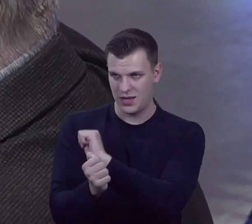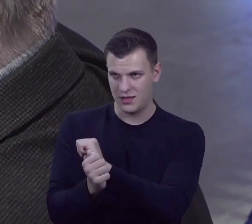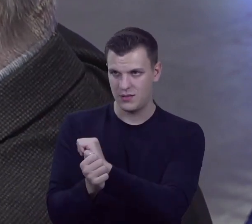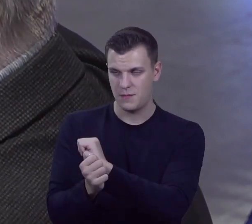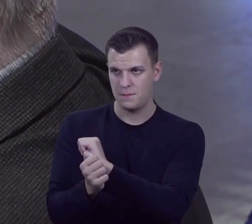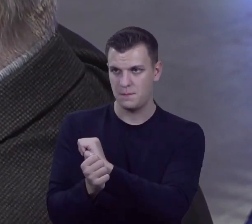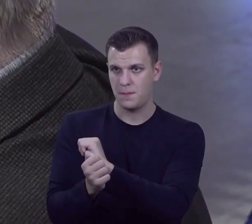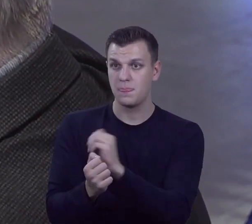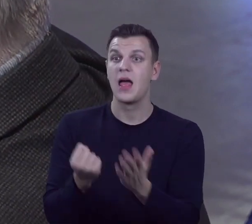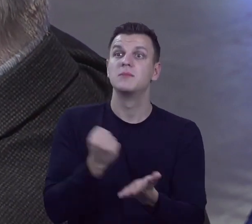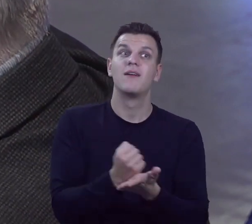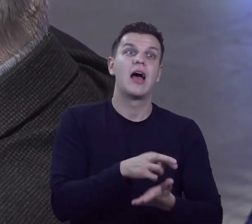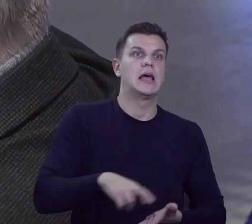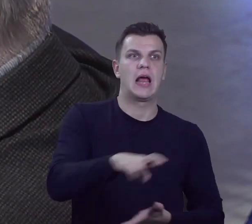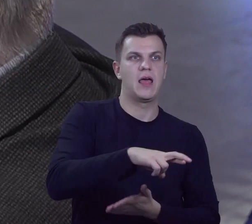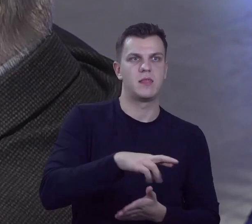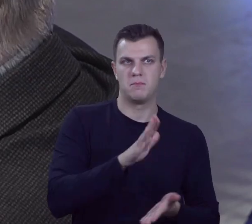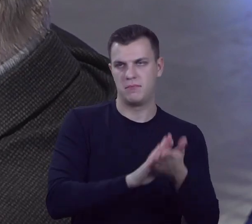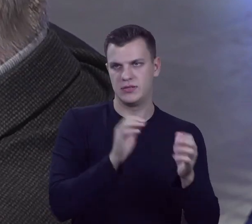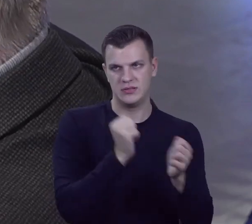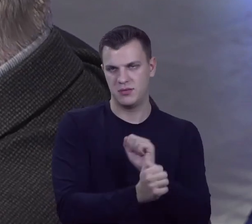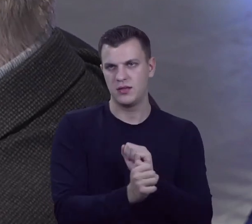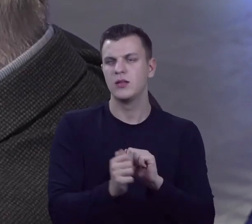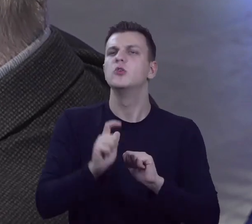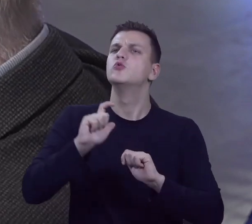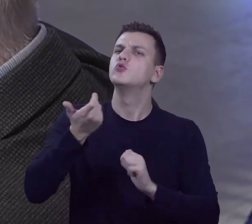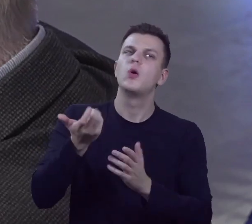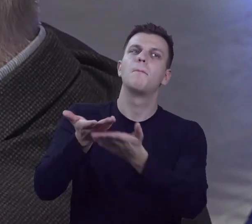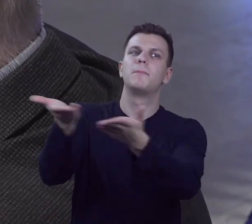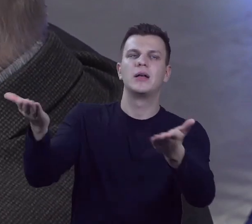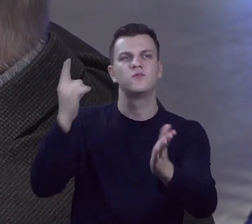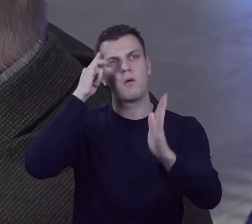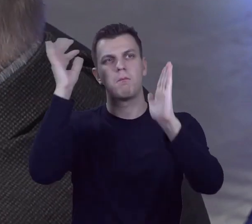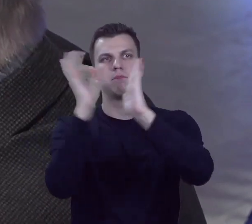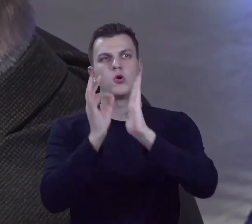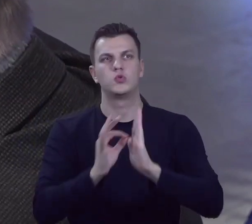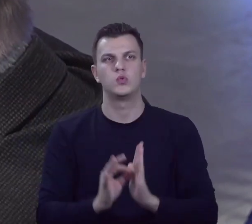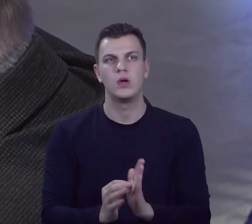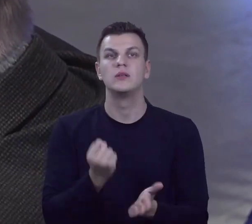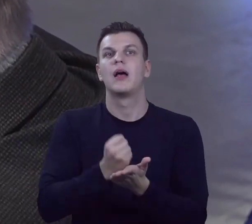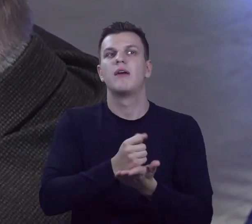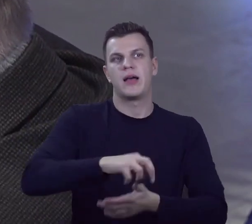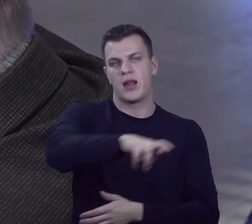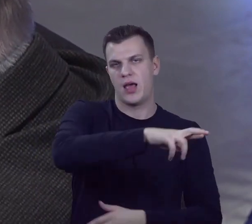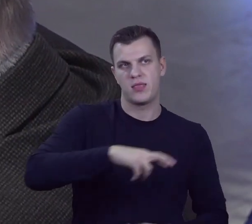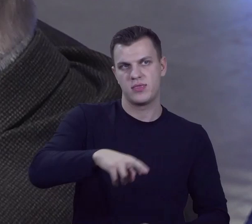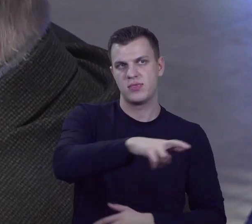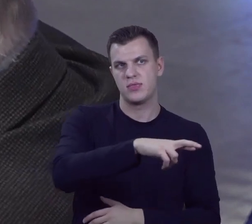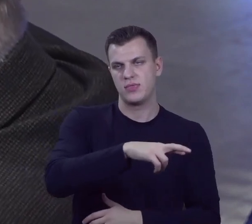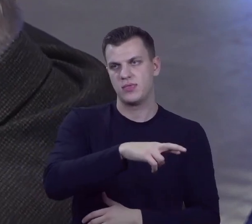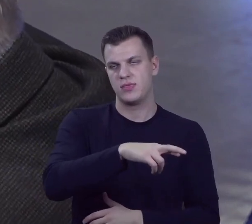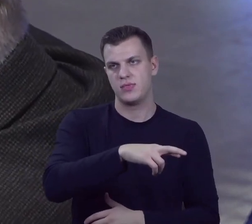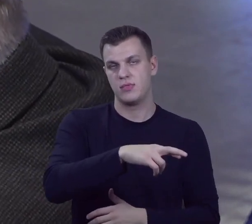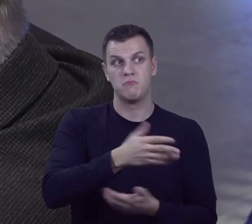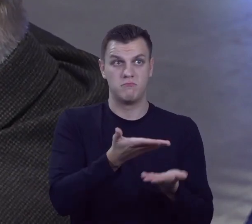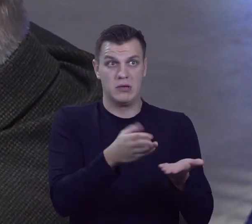zmieniło, jeśli chodzi o Radę. Co Państwo by postulowali w odniesieniu do Rad? No, bo one